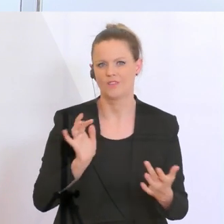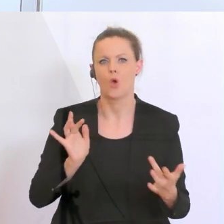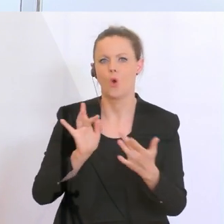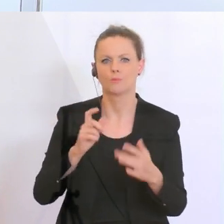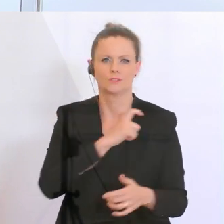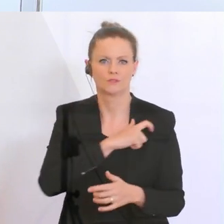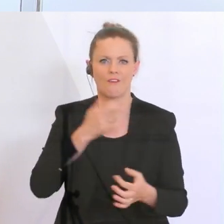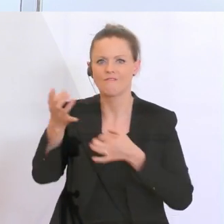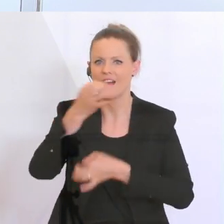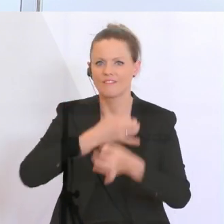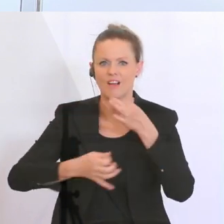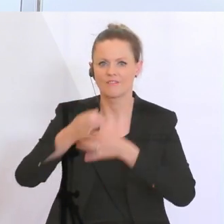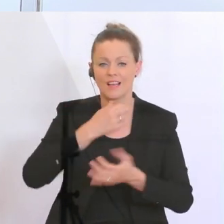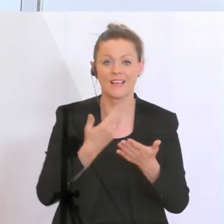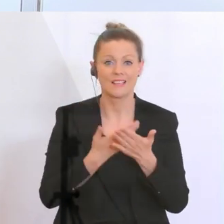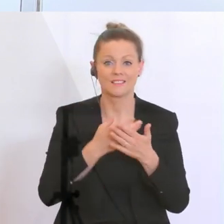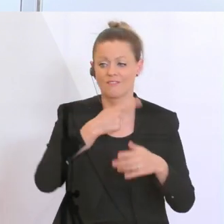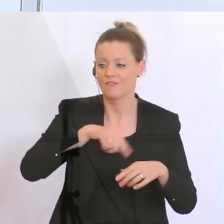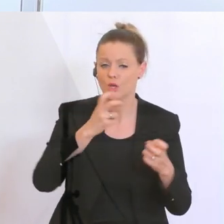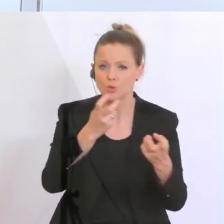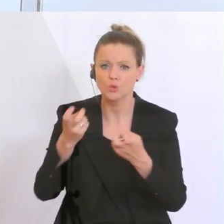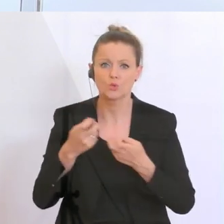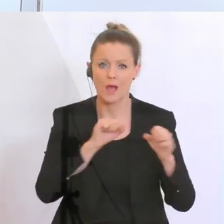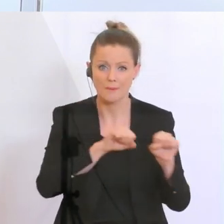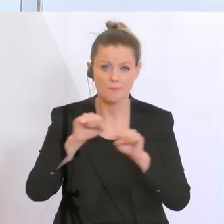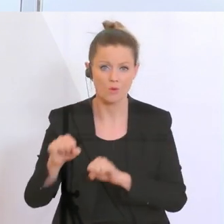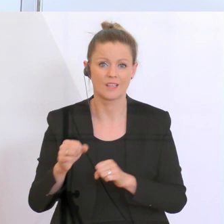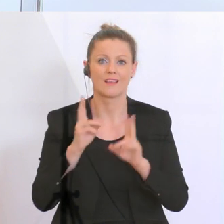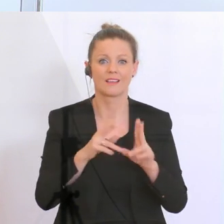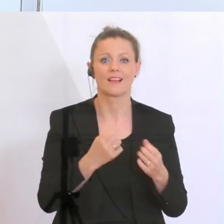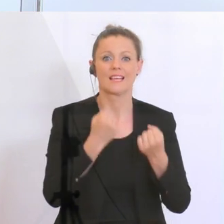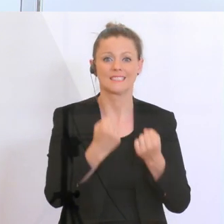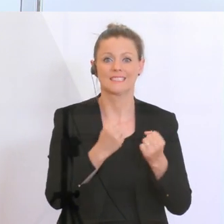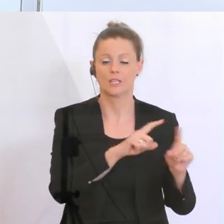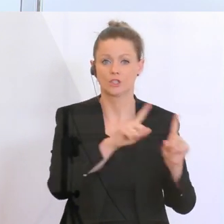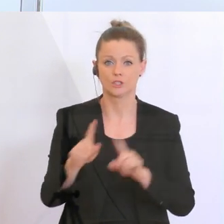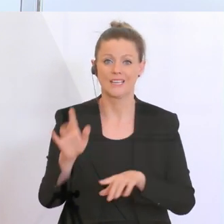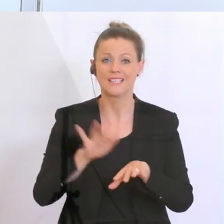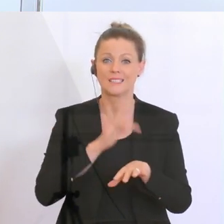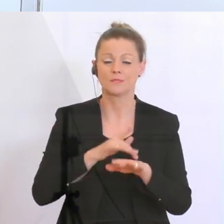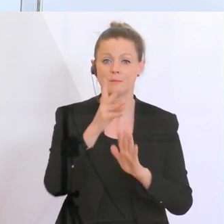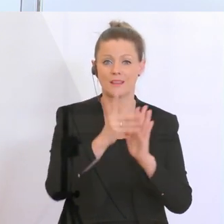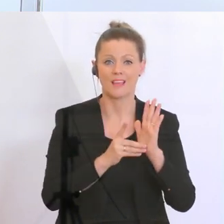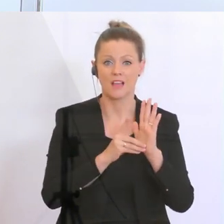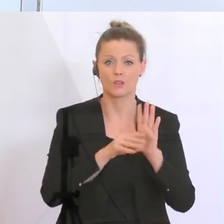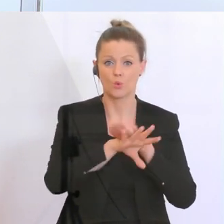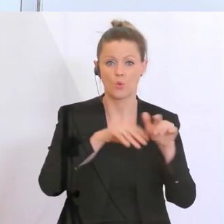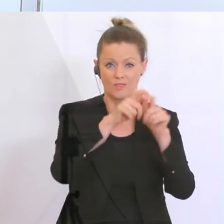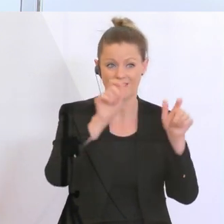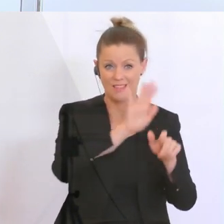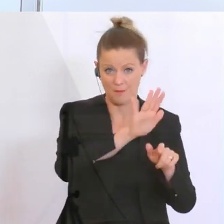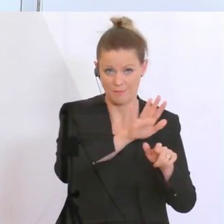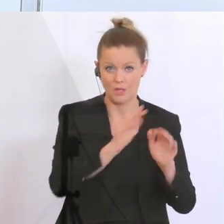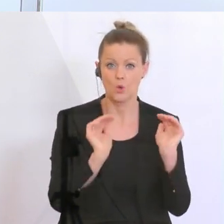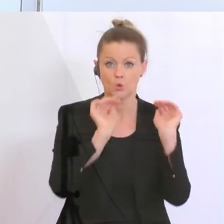kommen wird, haben wir eine Möglichkeit gesucht, wie kann man sicherstellen, dass einerseits die sensiblen Daten der Unternehmen geschützt